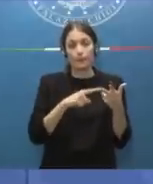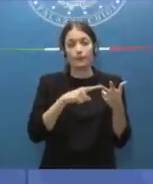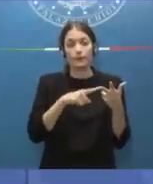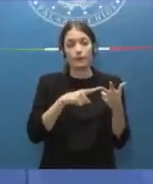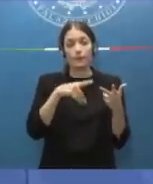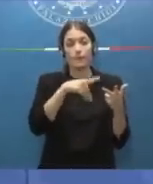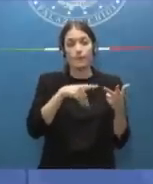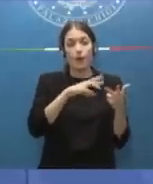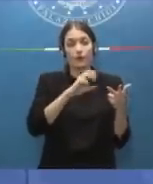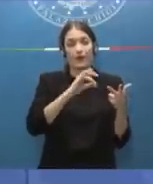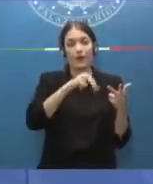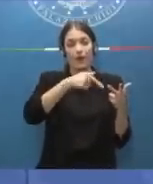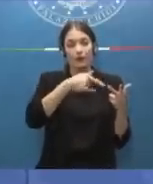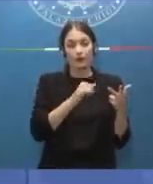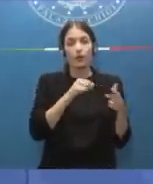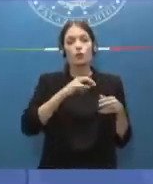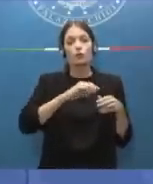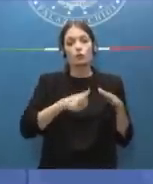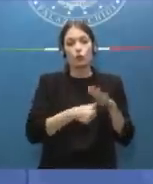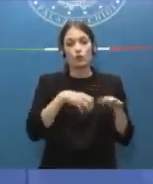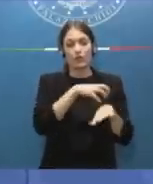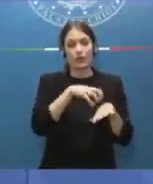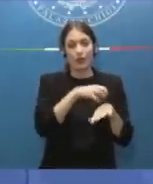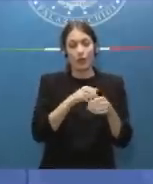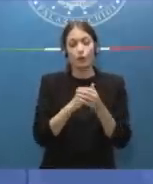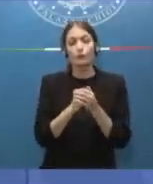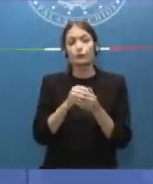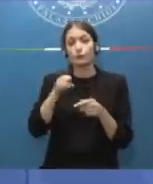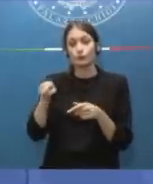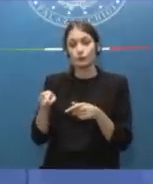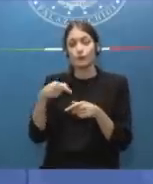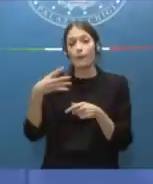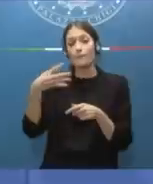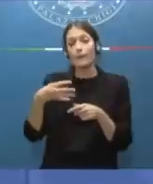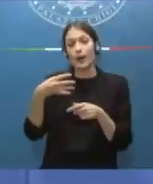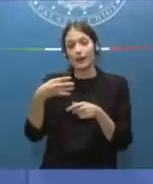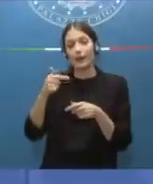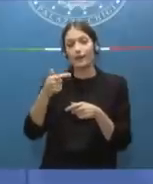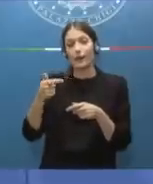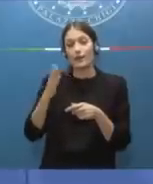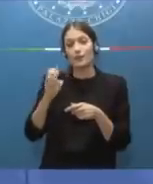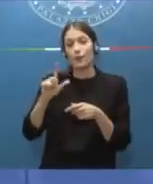Ministero del Lavoro e delle Politiche Sociali avrà come sottosegretari Maria Teresa Bellucci,